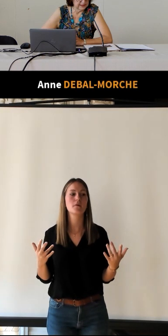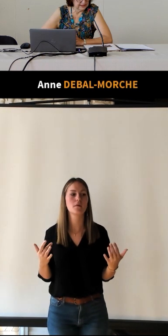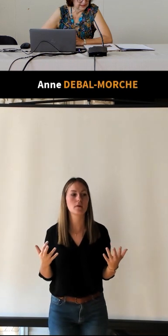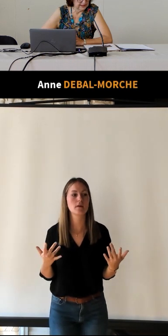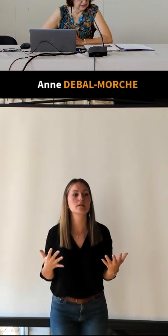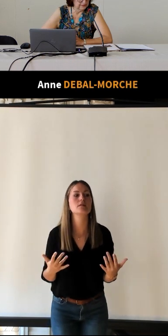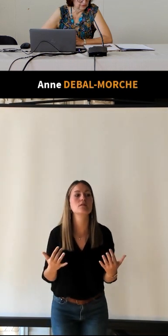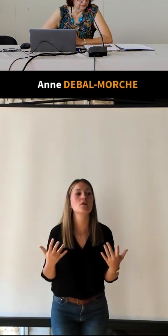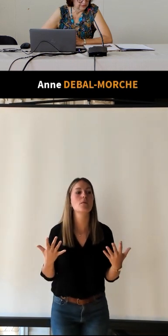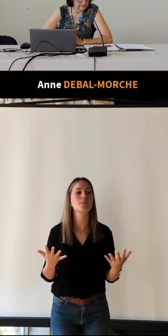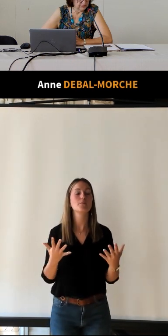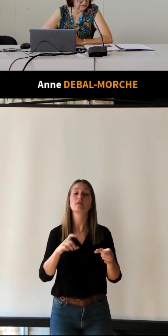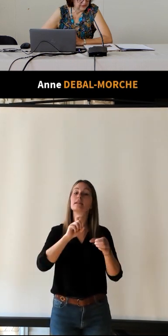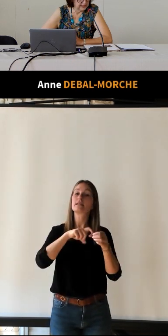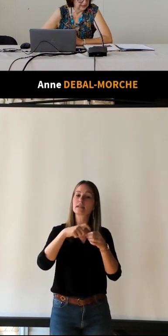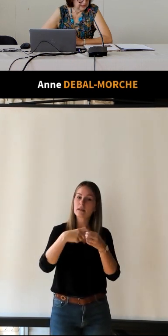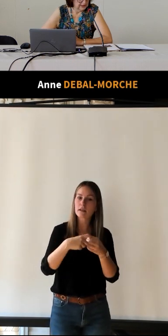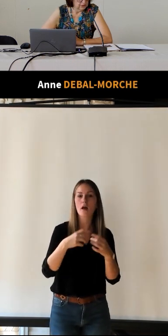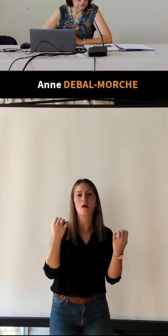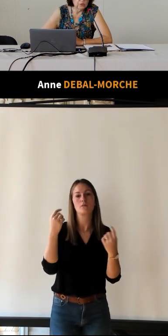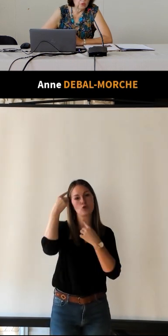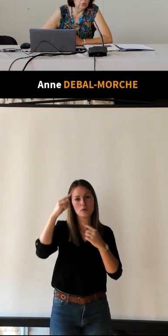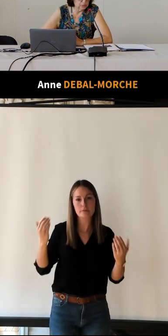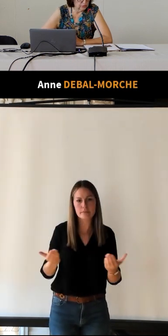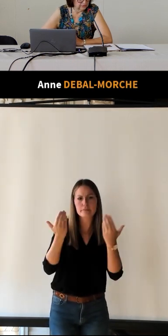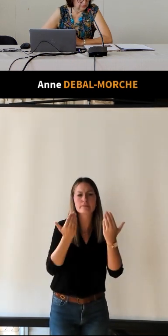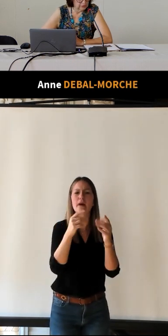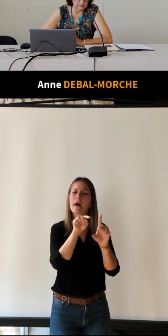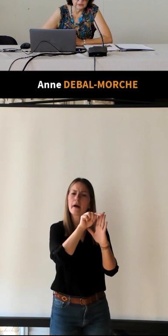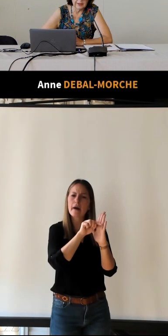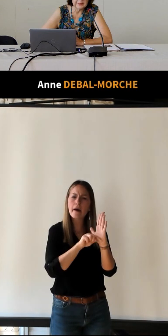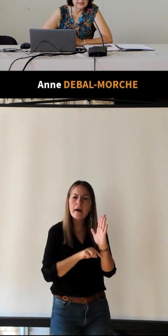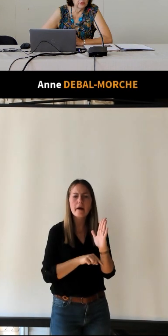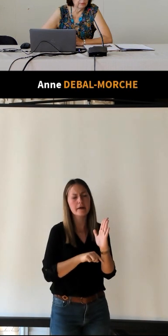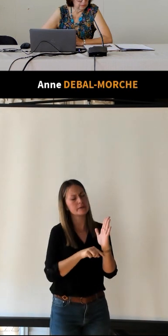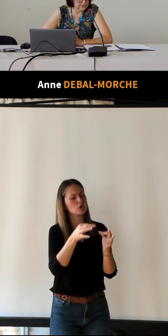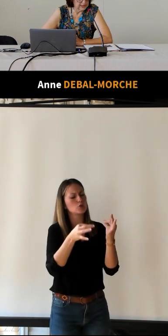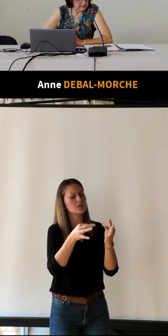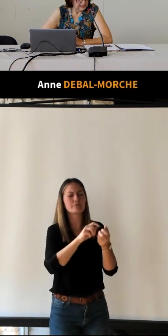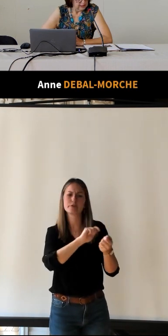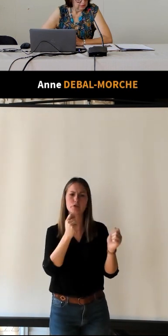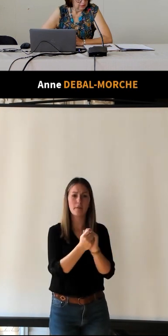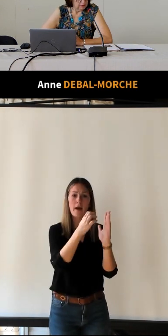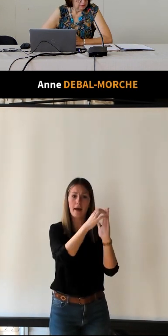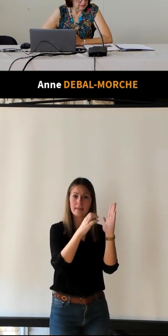syndicat d'initiative vont être modifiés. Donc, on retrouve dans l'article premier